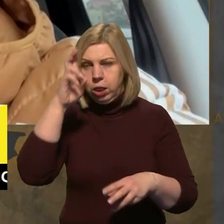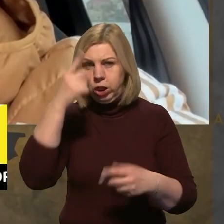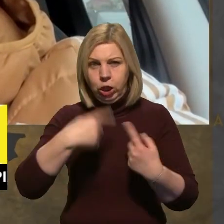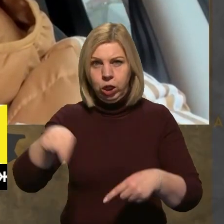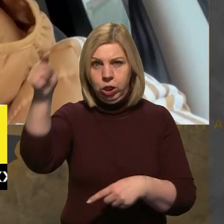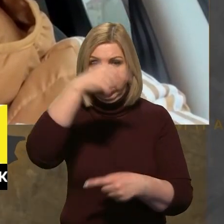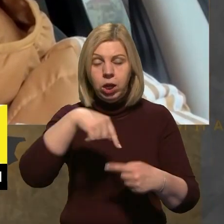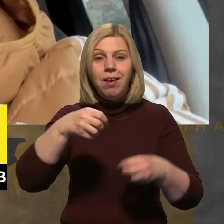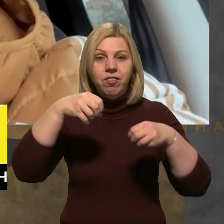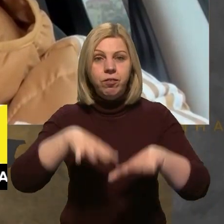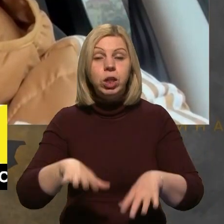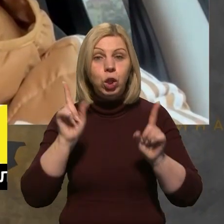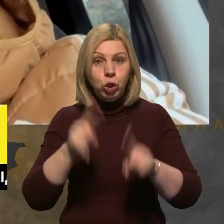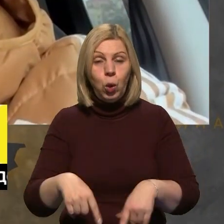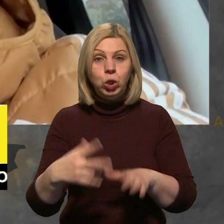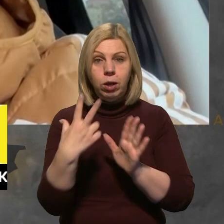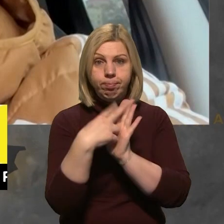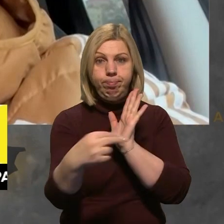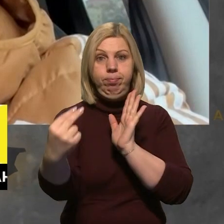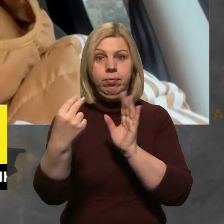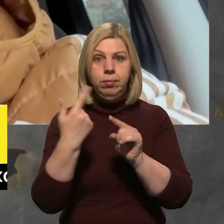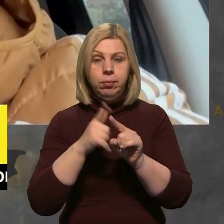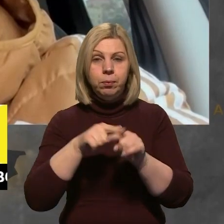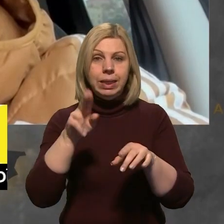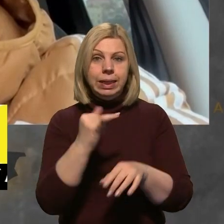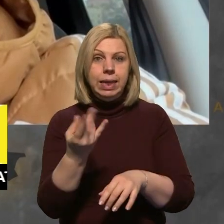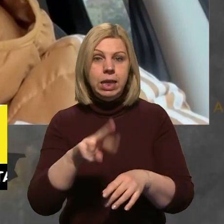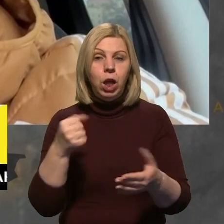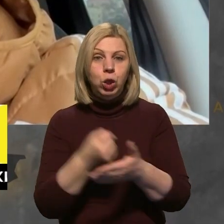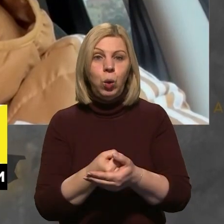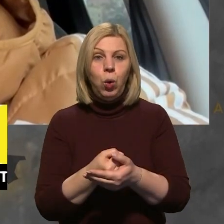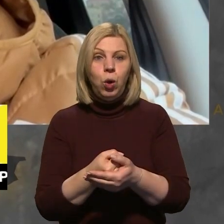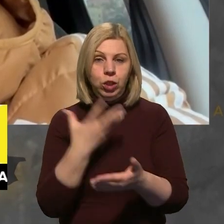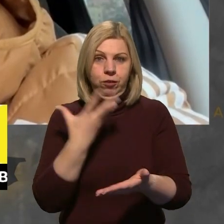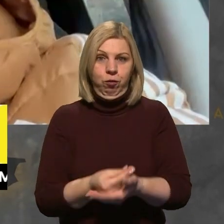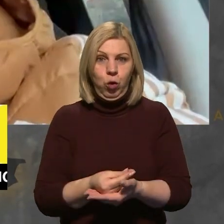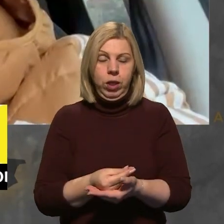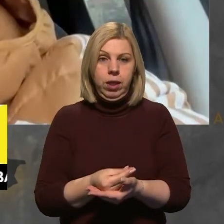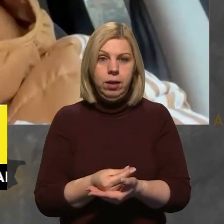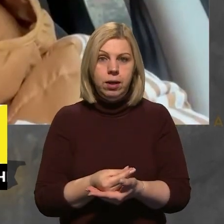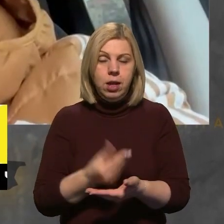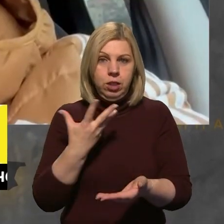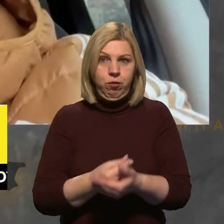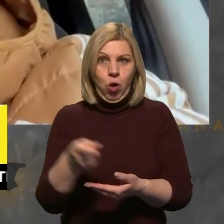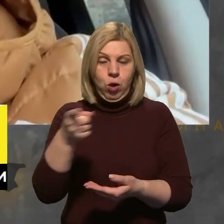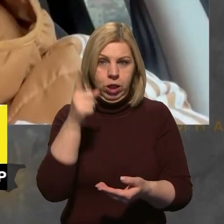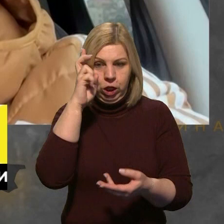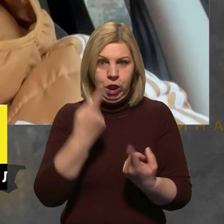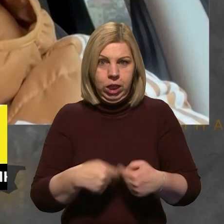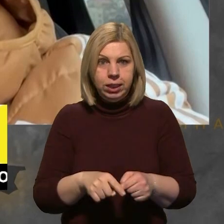вирішить все-таки теж імплементувати систему дії до свого врядування,